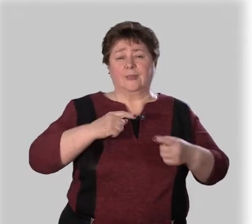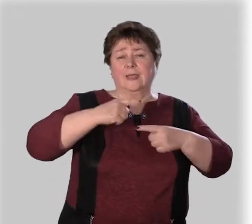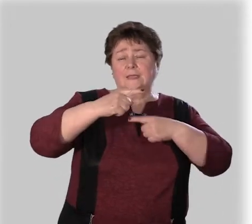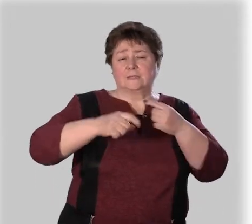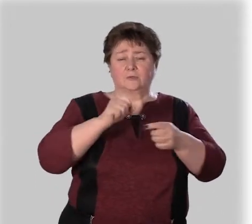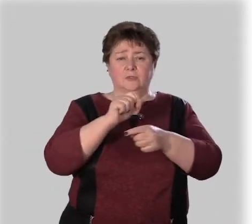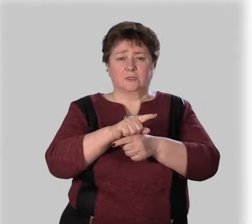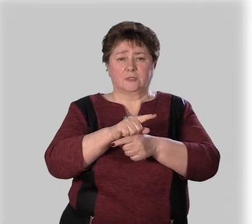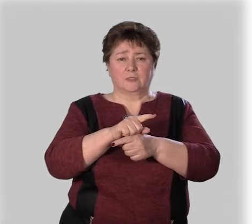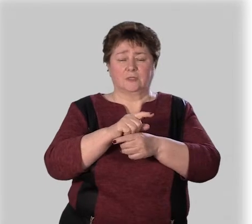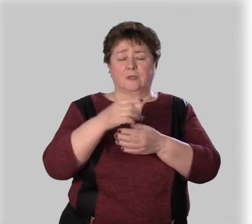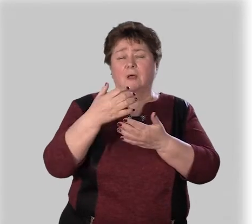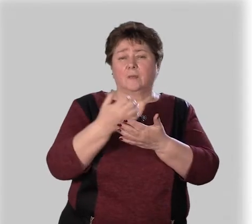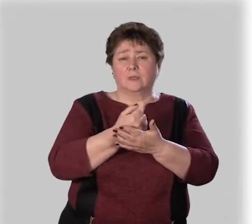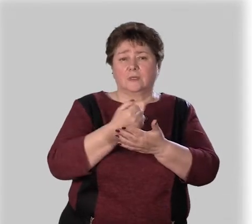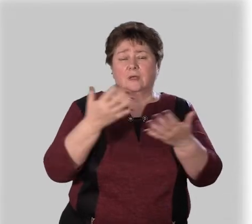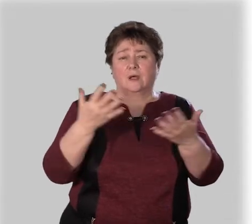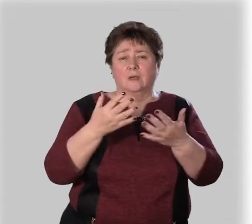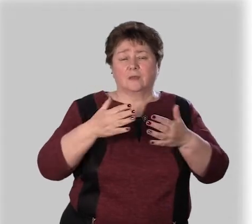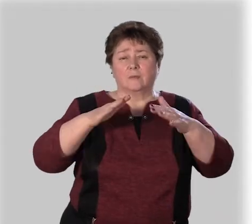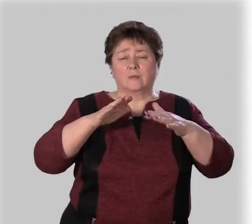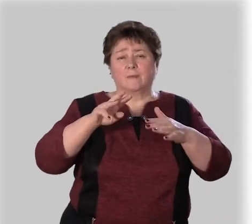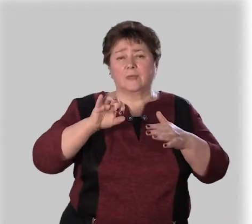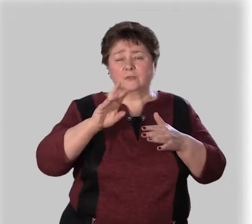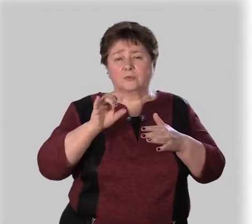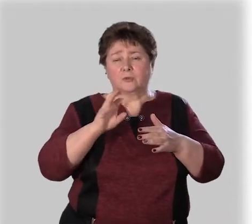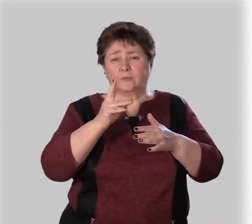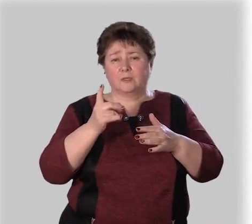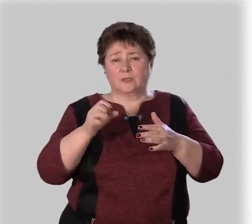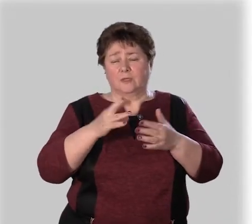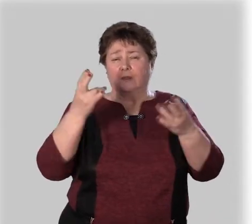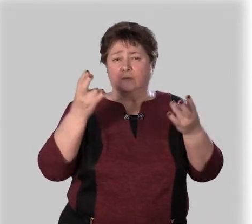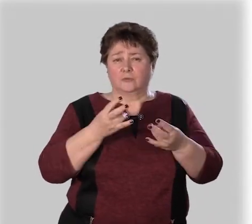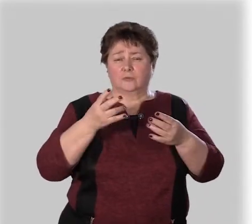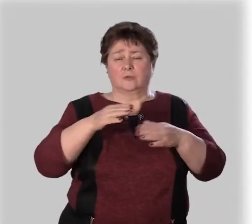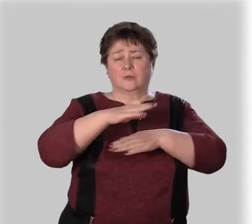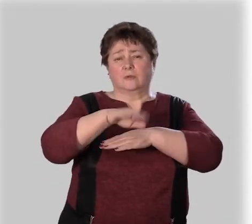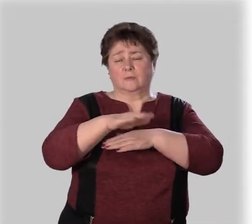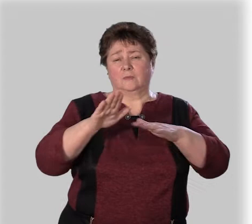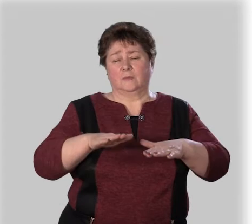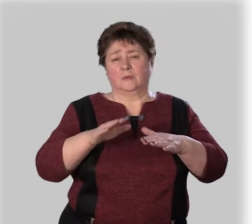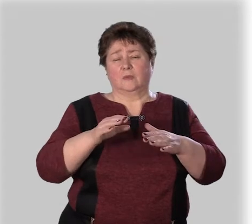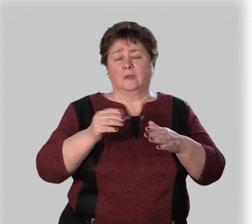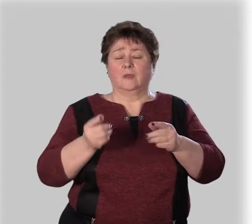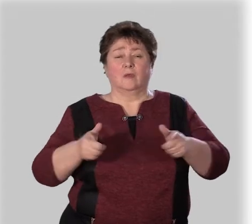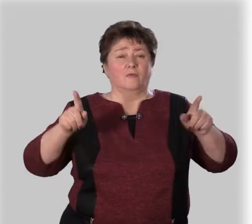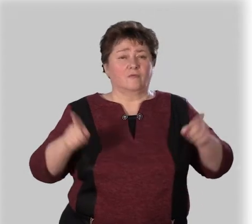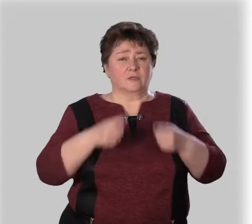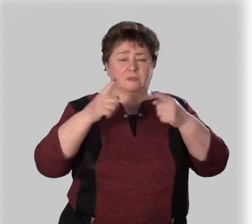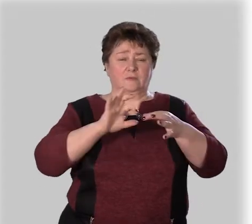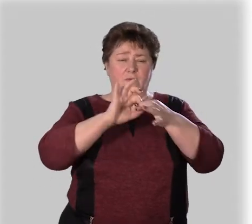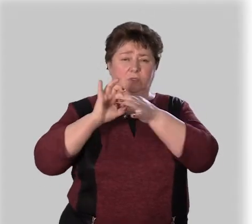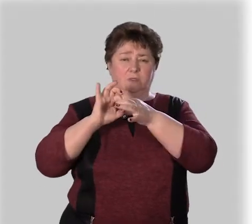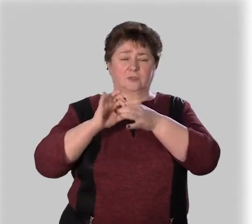Следующее задание. Определите, какие местоимения необходимы на месте пропусков и